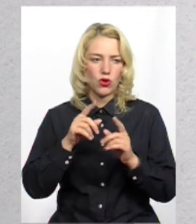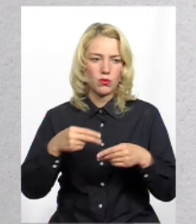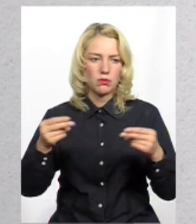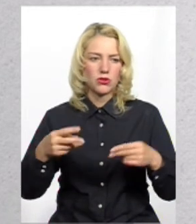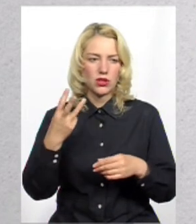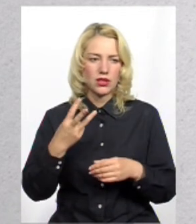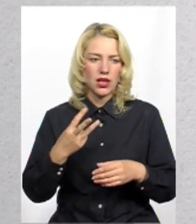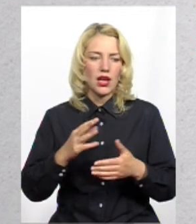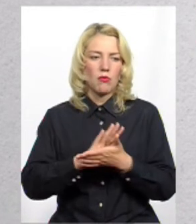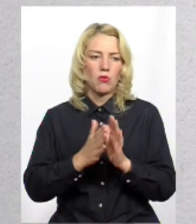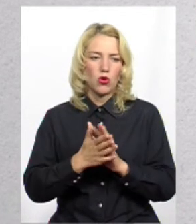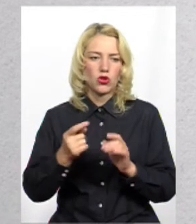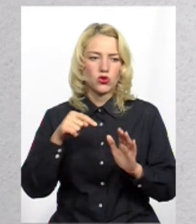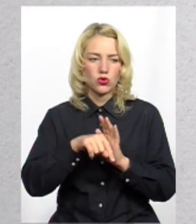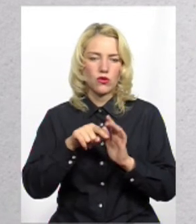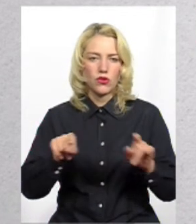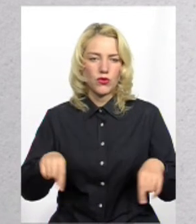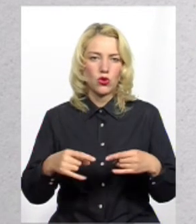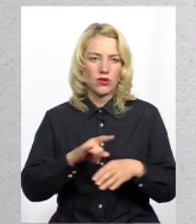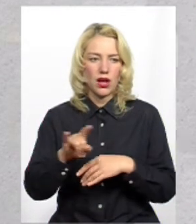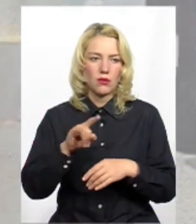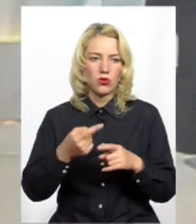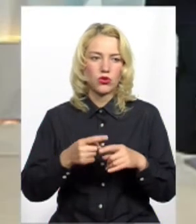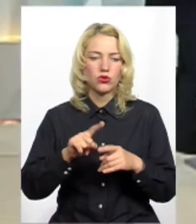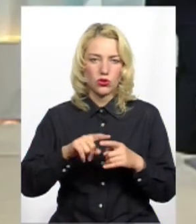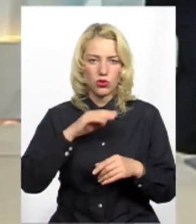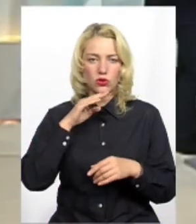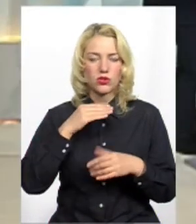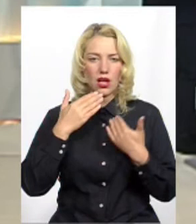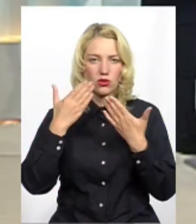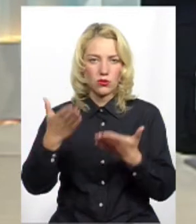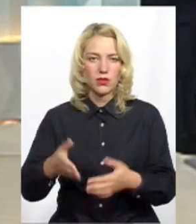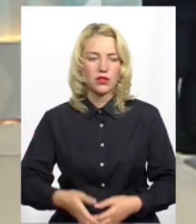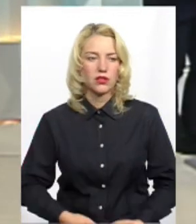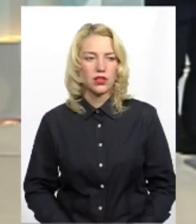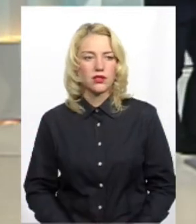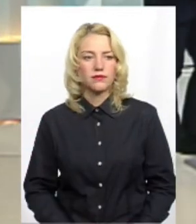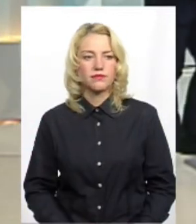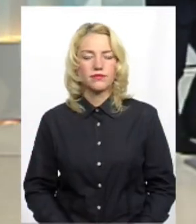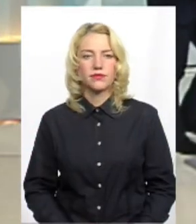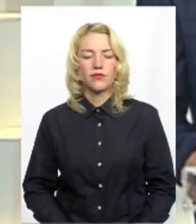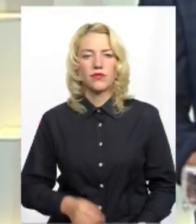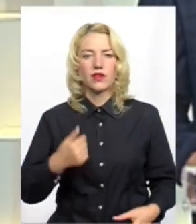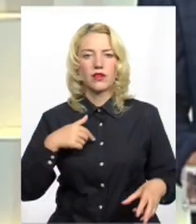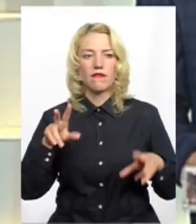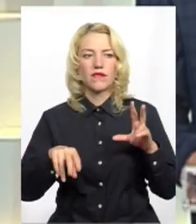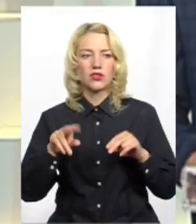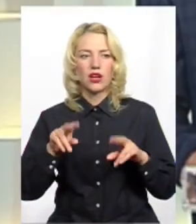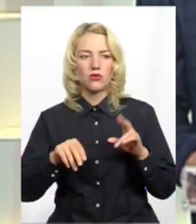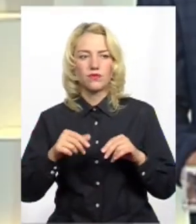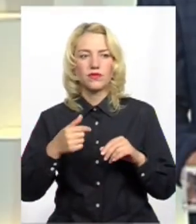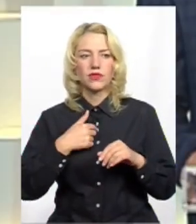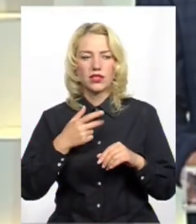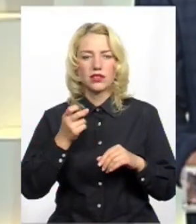стосовно відновлення аеропорту. Вважаєте, цього достатньо? Якщо ні, то що ще треба? Я вважаю, я